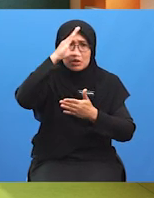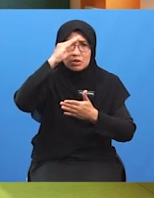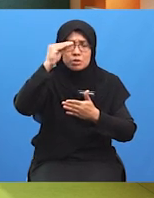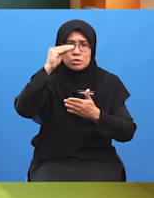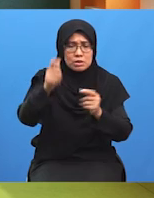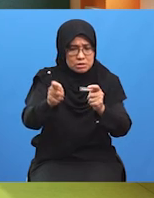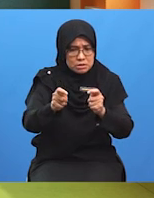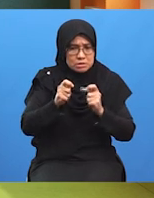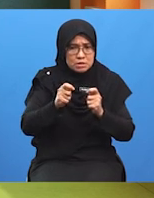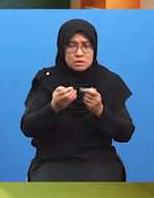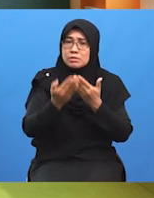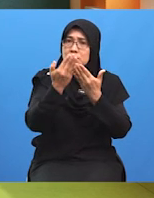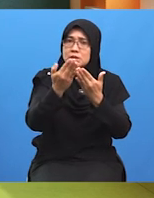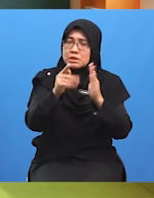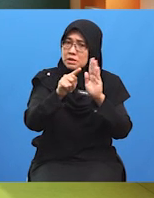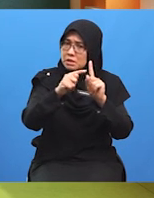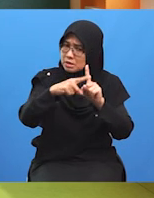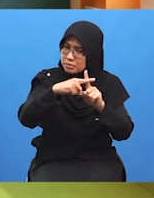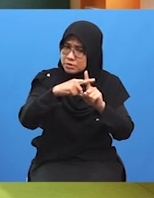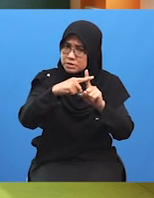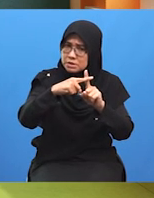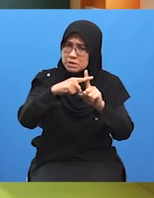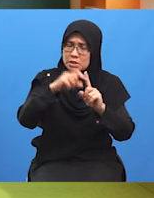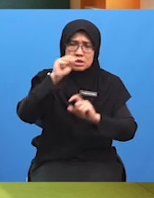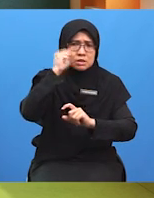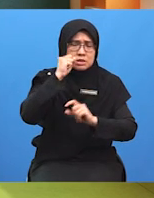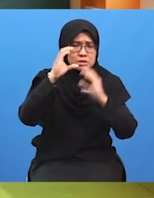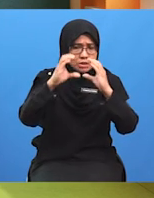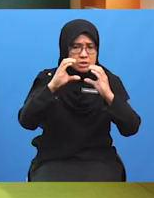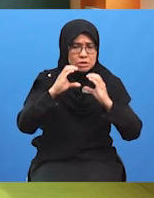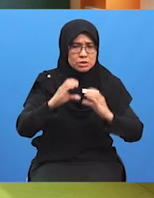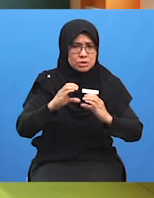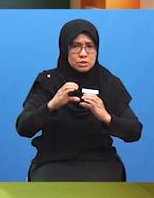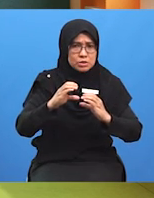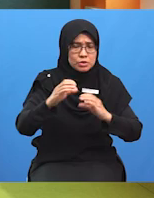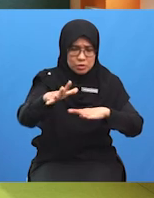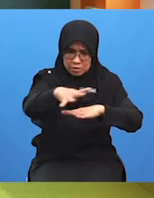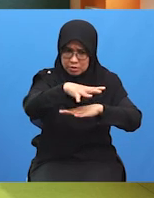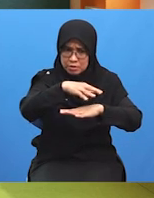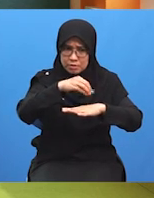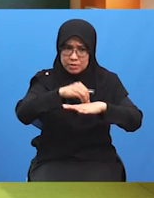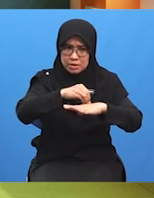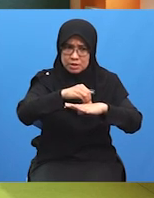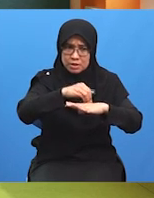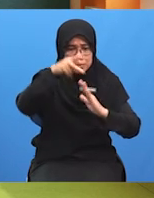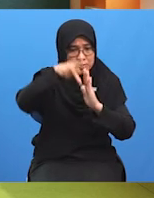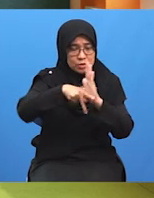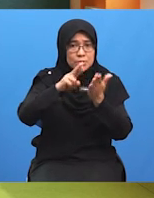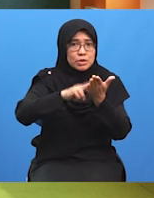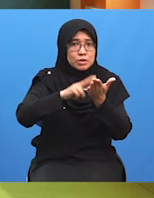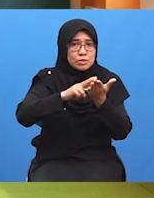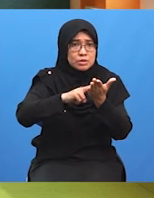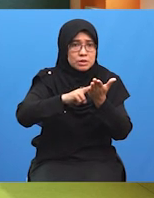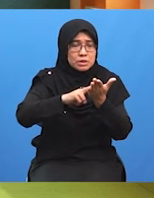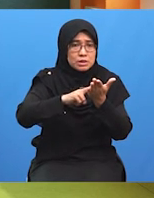positif Good guy sentiasa cuba mempengaruhi pihak perunding agar secara